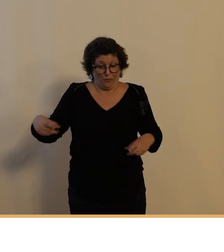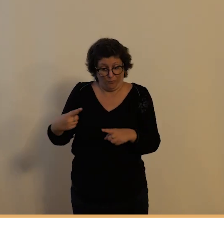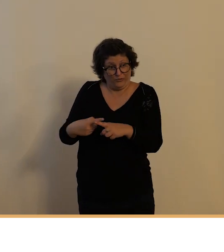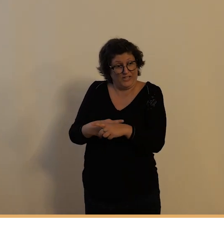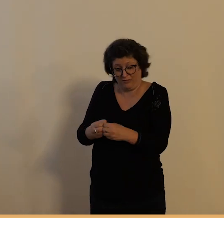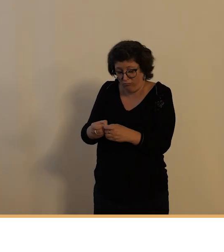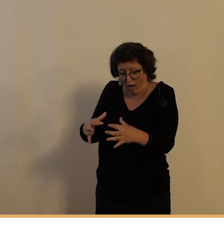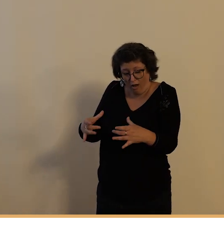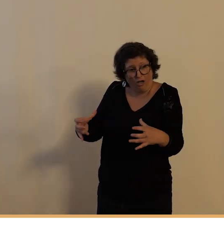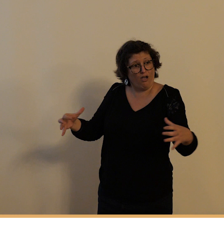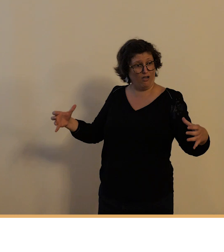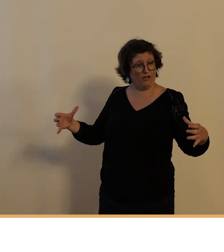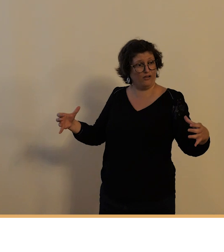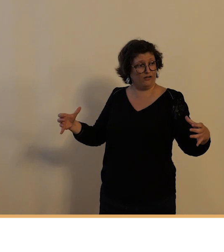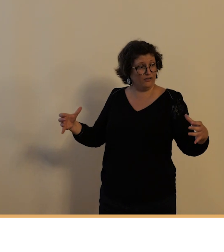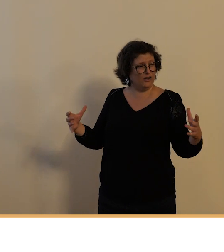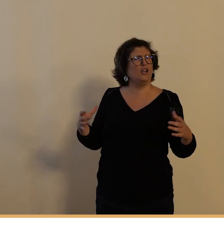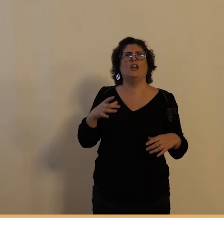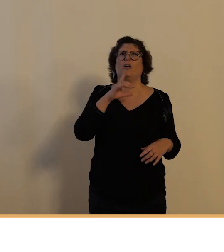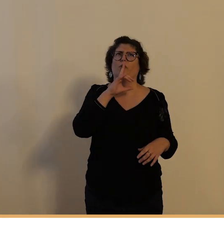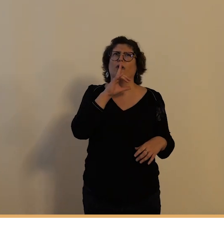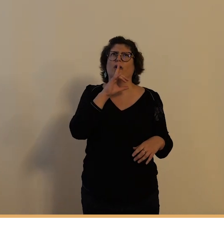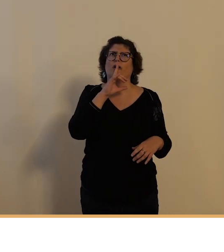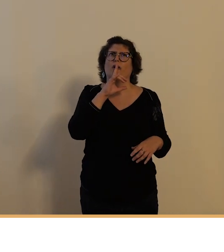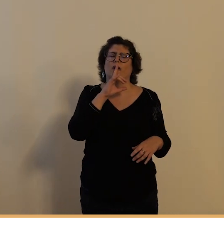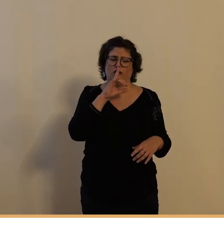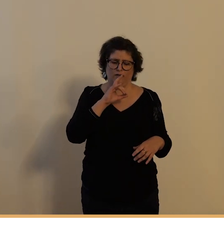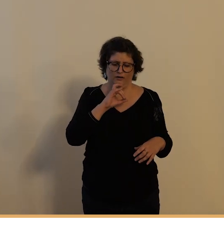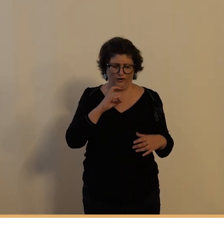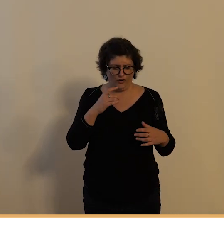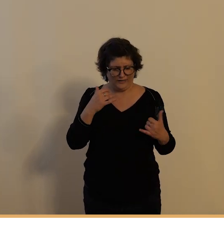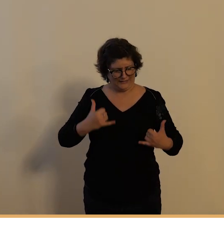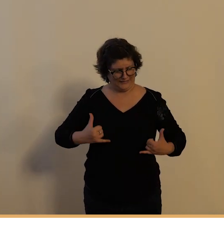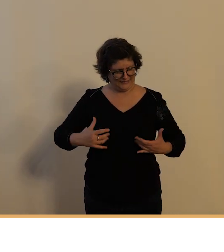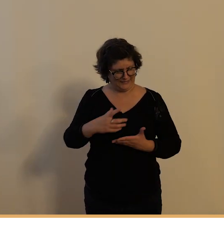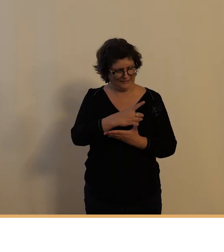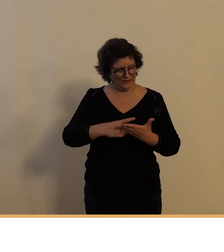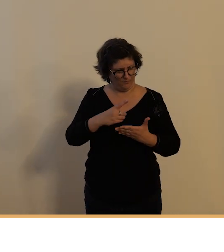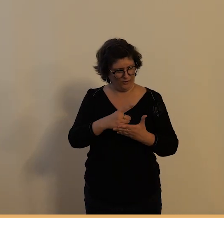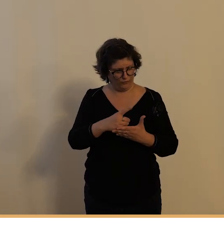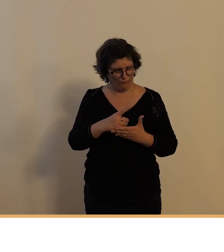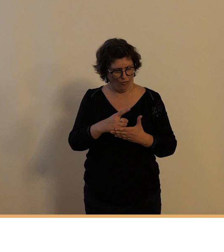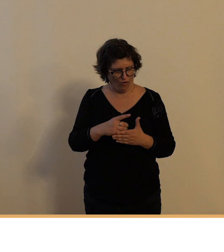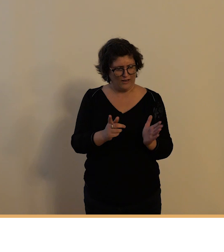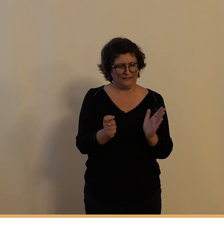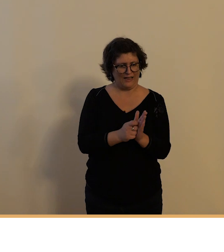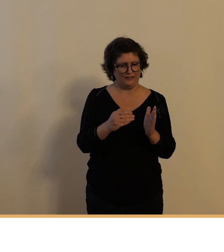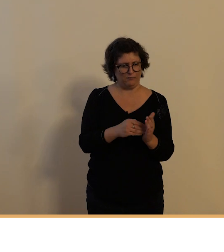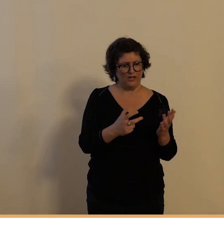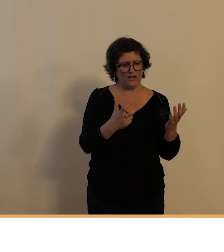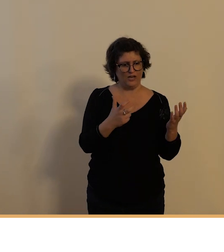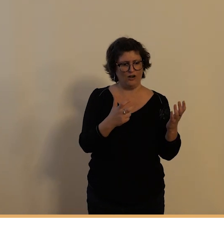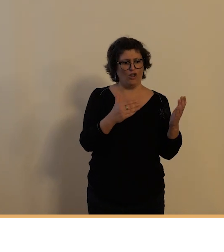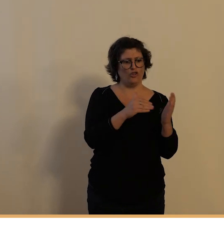les cyclistes 10 ans sur la période que je vais donner les cyclistes ont vu leur effectif passer dans le département de 101 000 en 1935